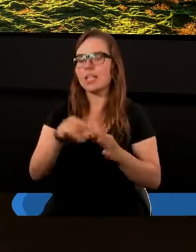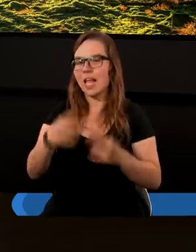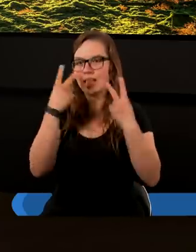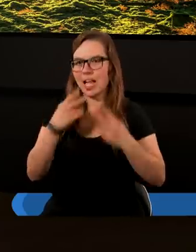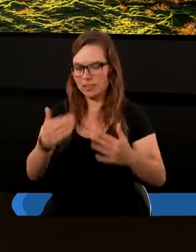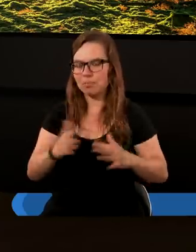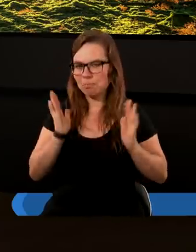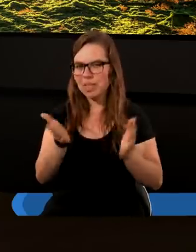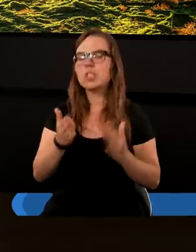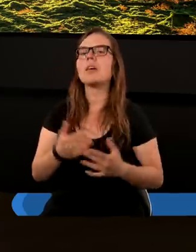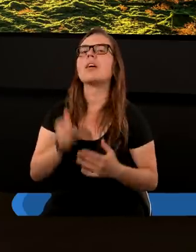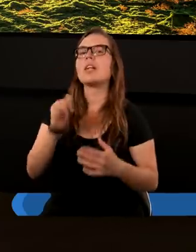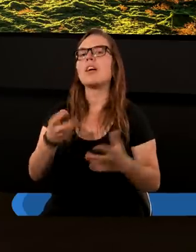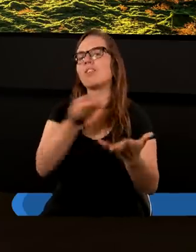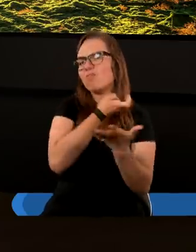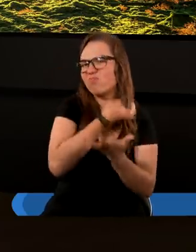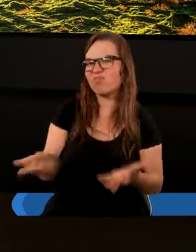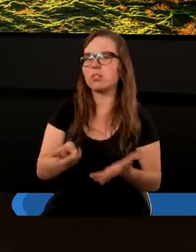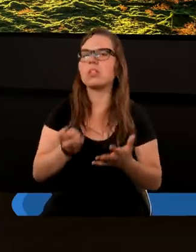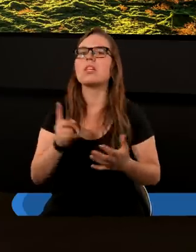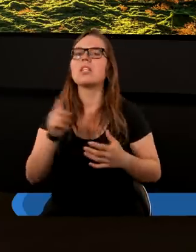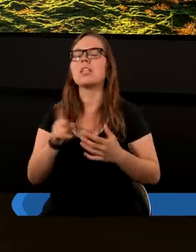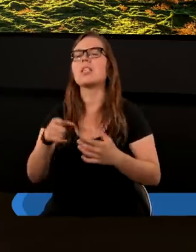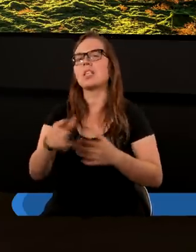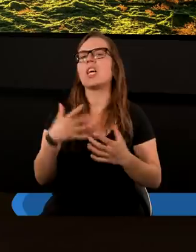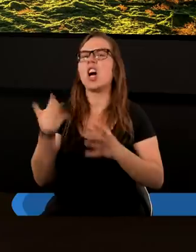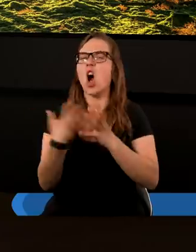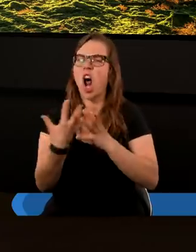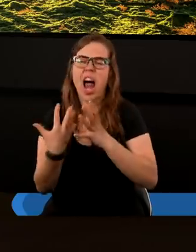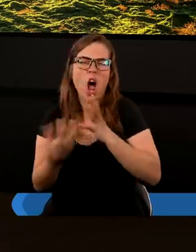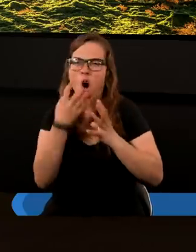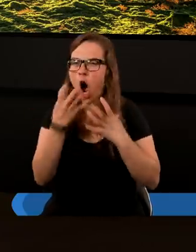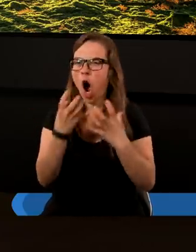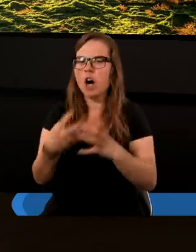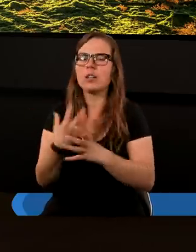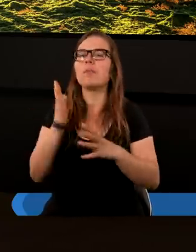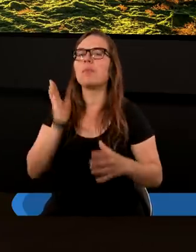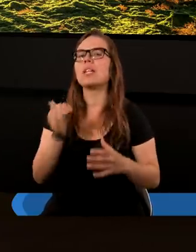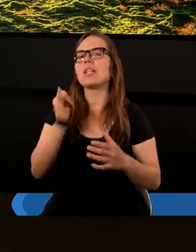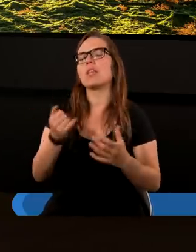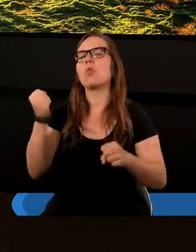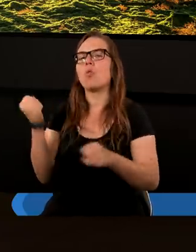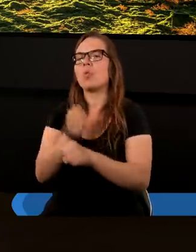teksty będzie wrzucone w jezioro ognia i ciarki i będzie